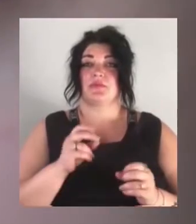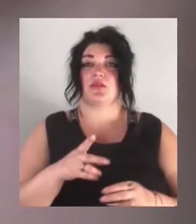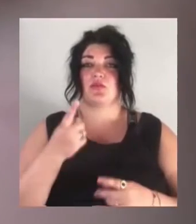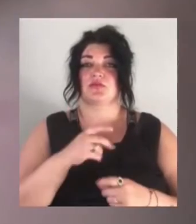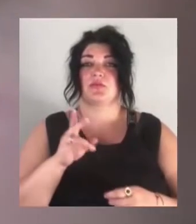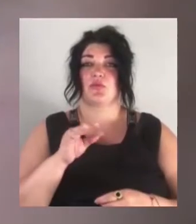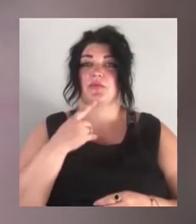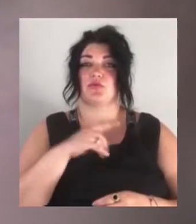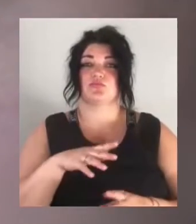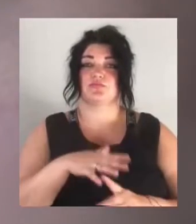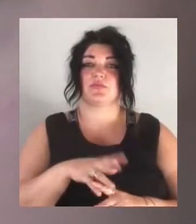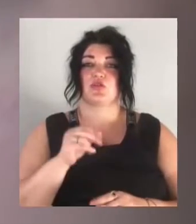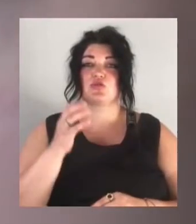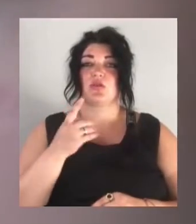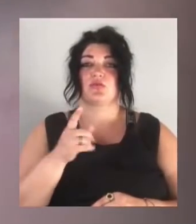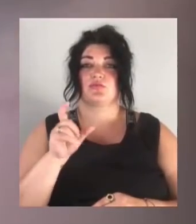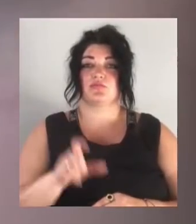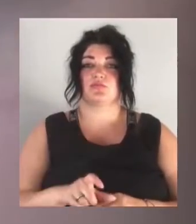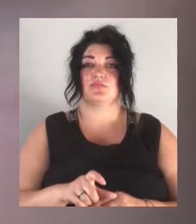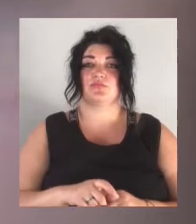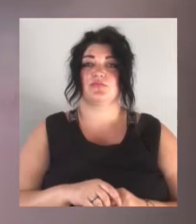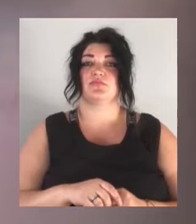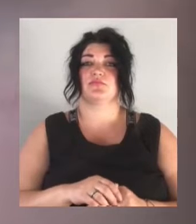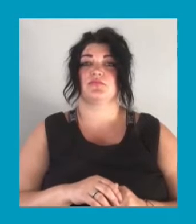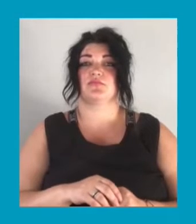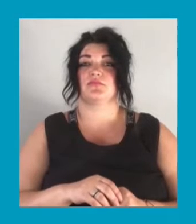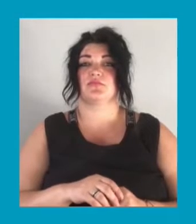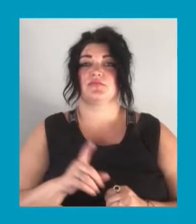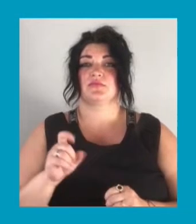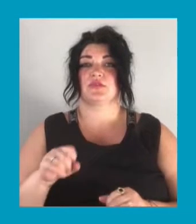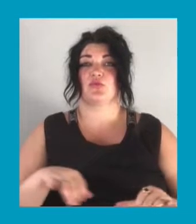Одному – посмертно. Статця – хуліганство із застосуванням зброї.